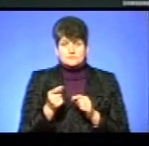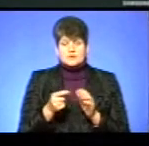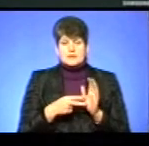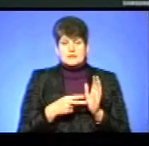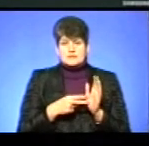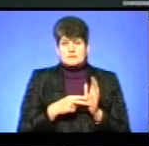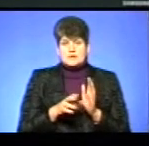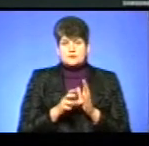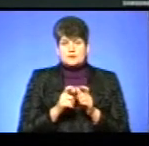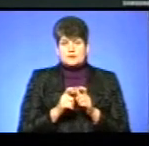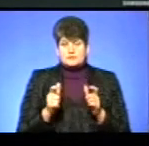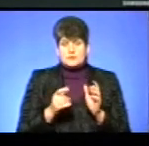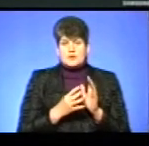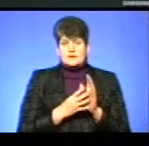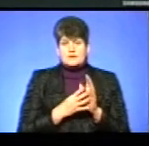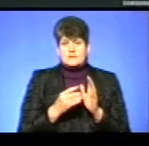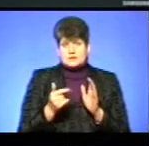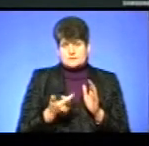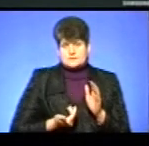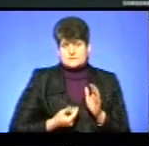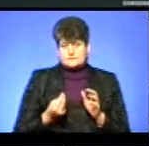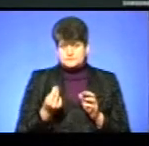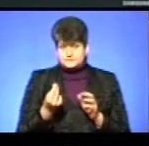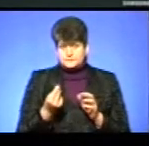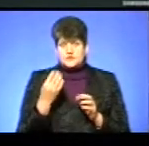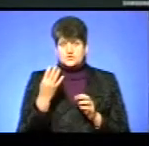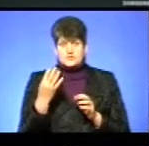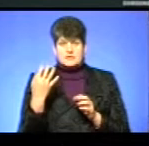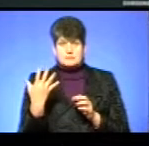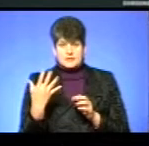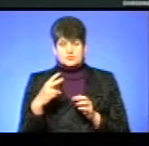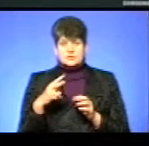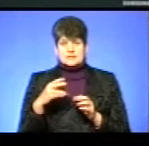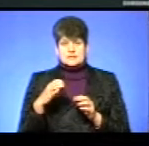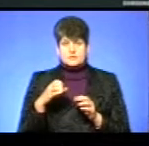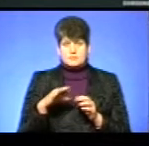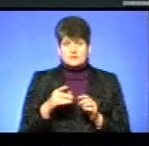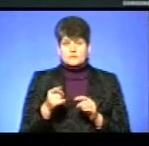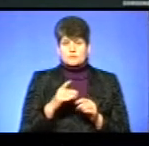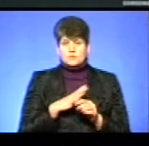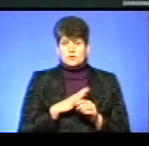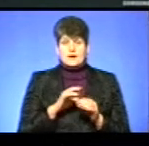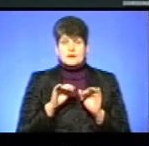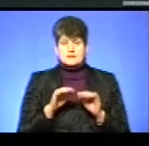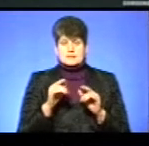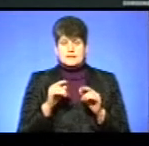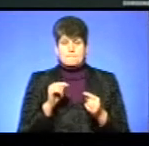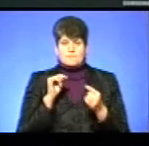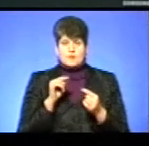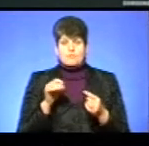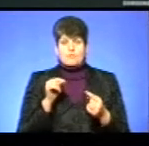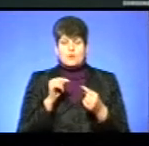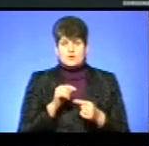7 з електронним квитком і 9 гривень готівкою. 4 і 5 листопада у Тернополі відбулись акції протесту проти підняття